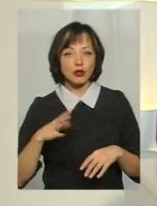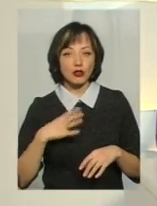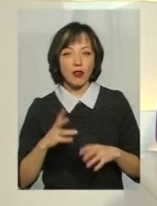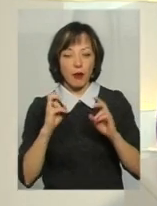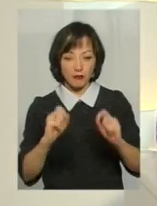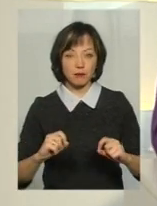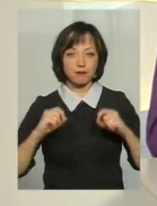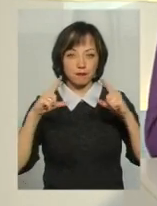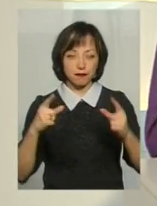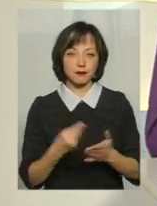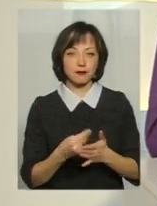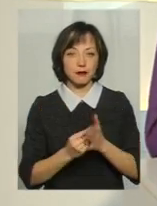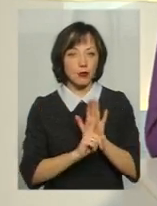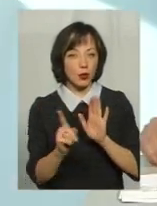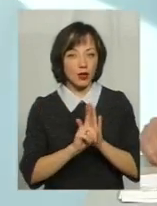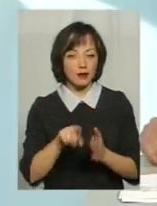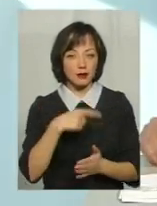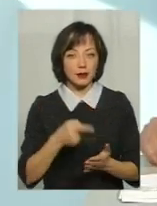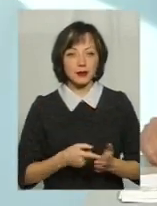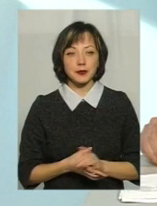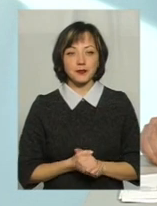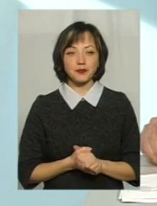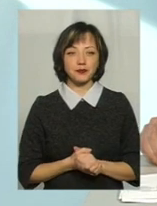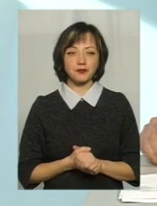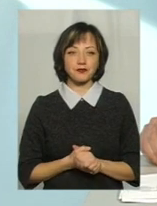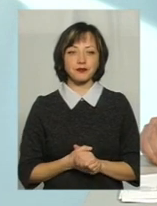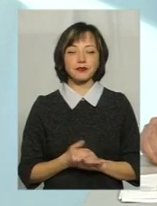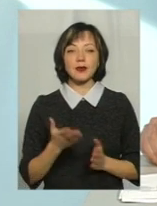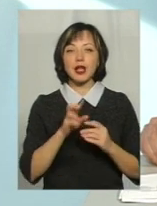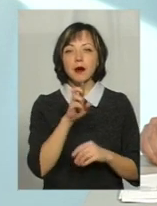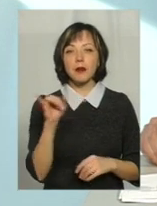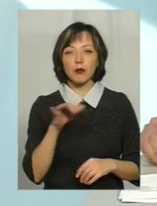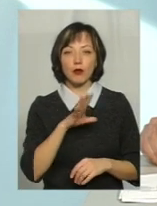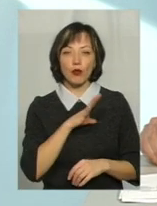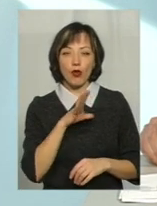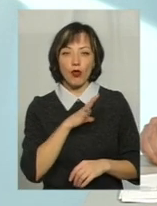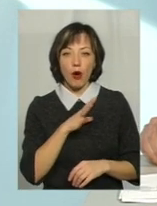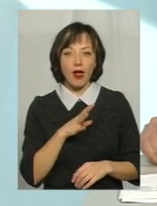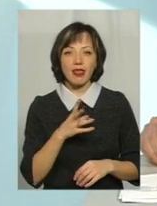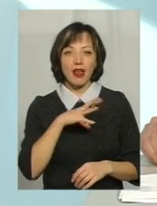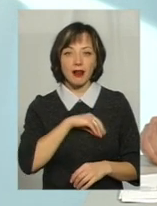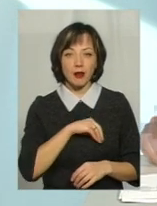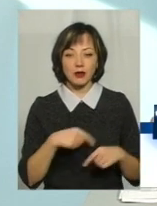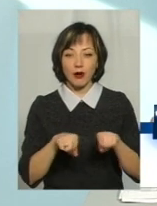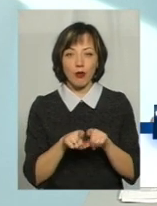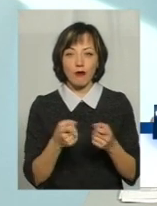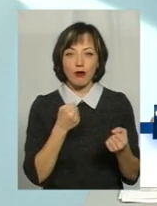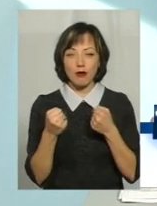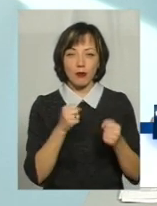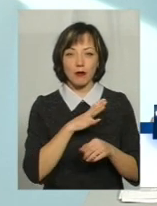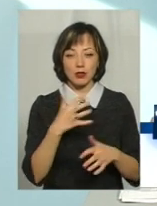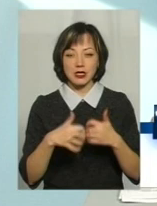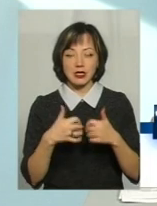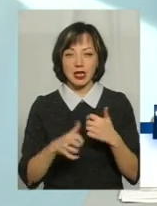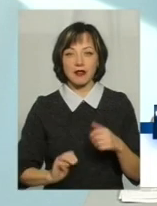нову вартість проїзду? Ну, ви знаєте, якби було нерентабельно, я думаю, такої боротьби би не було серед перевізників